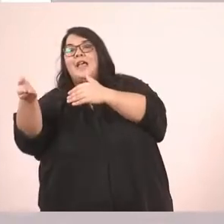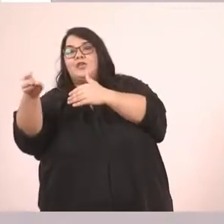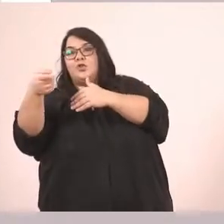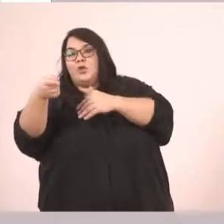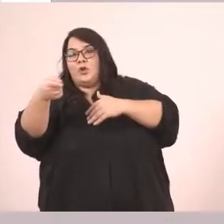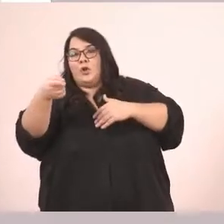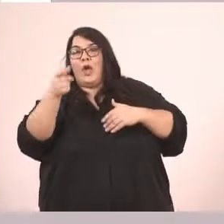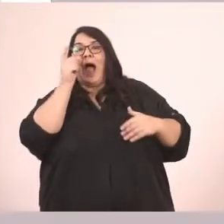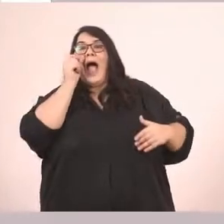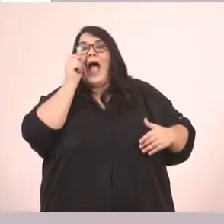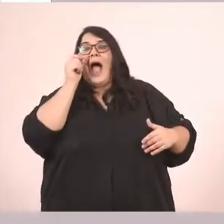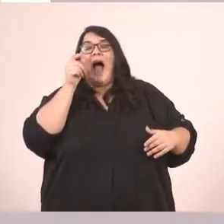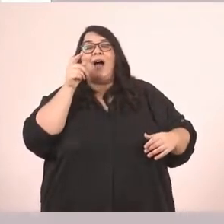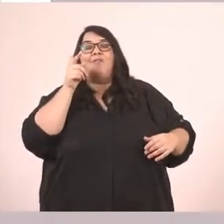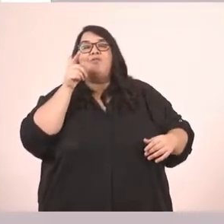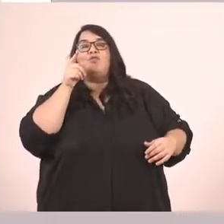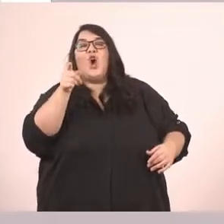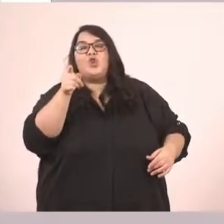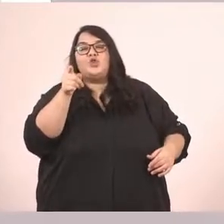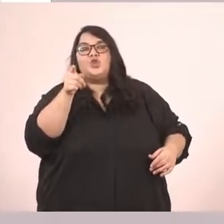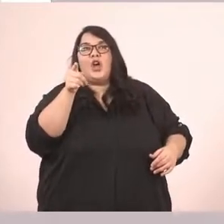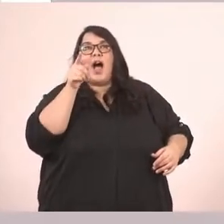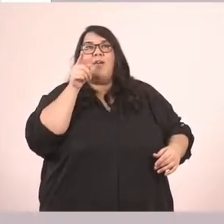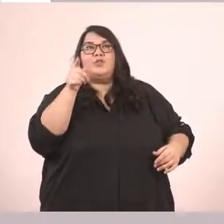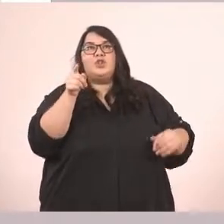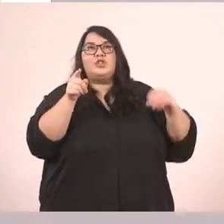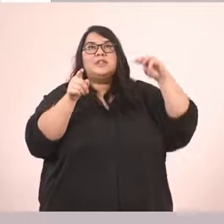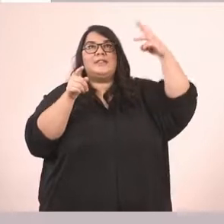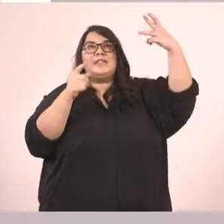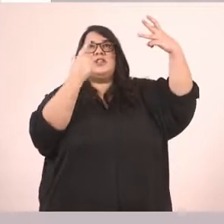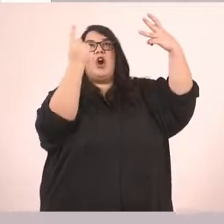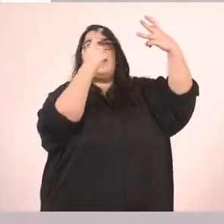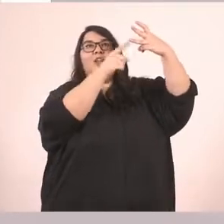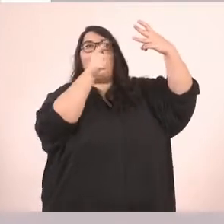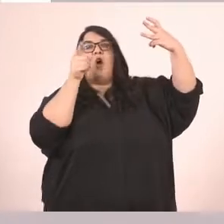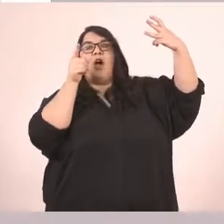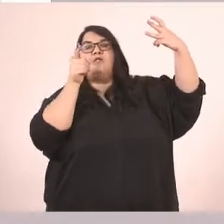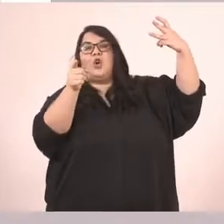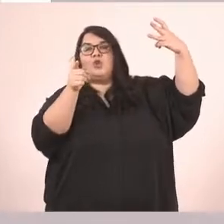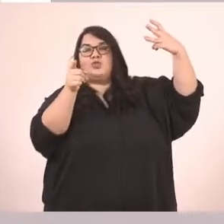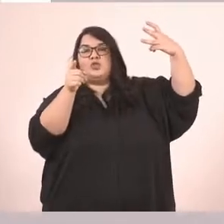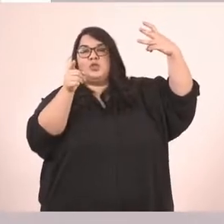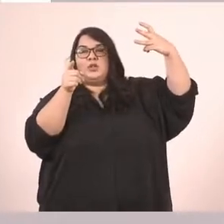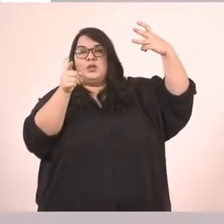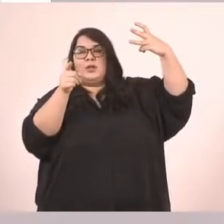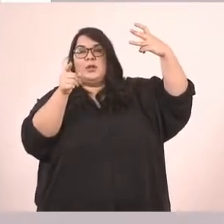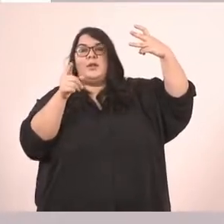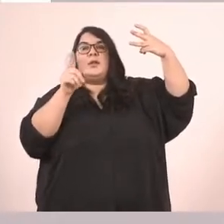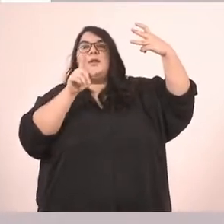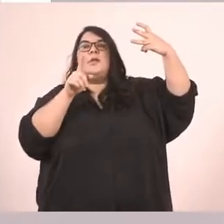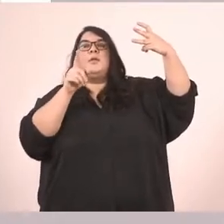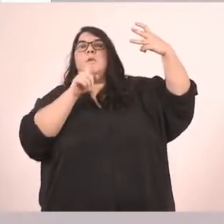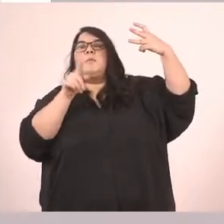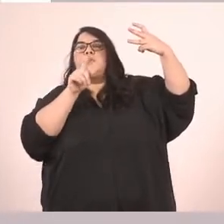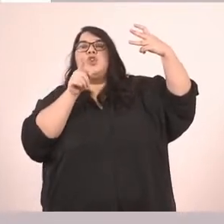Έχω το αυτός. Το αυτός είναι τρίτο ενικό πρόσωπο. Άρα, ποιο είναι το τρίτο